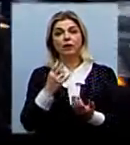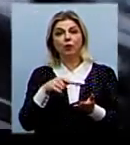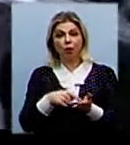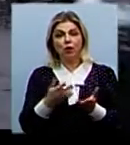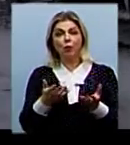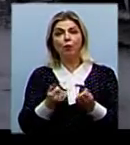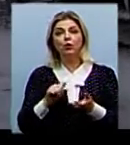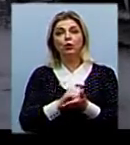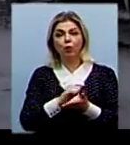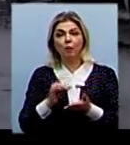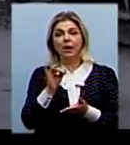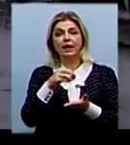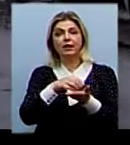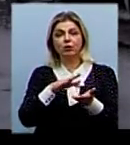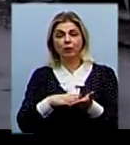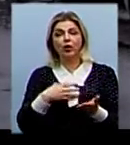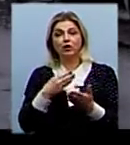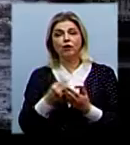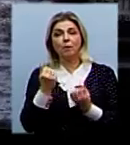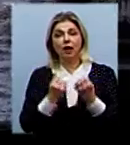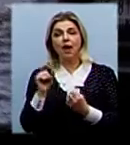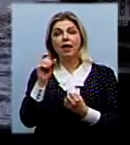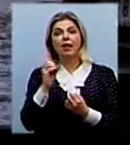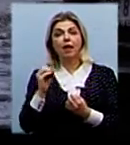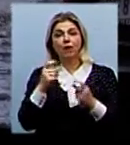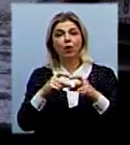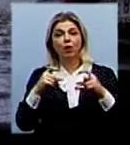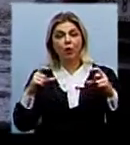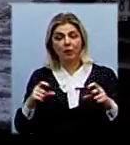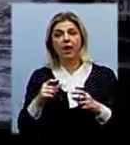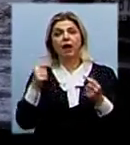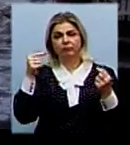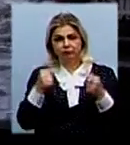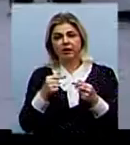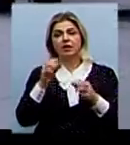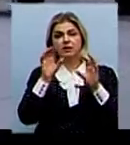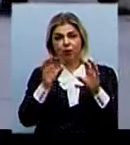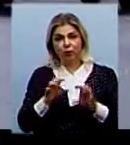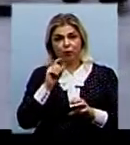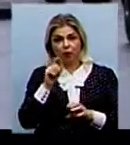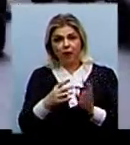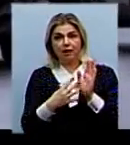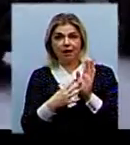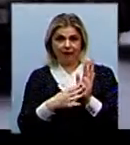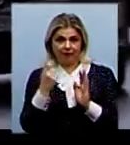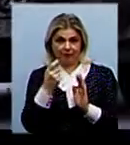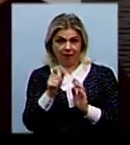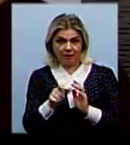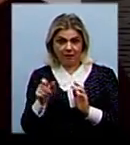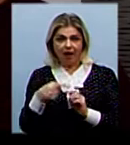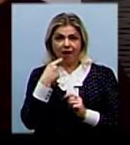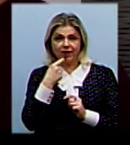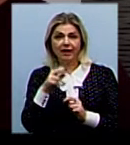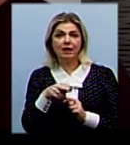отримали документи та зареєстрували свої автомобілі з євро-номерами. Згідно українського законодавства, дев'ять власників, говорить